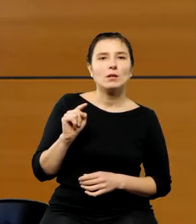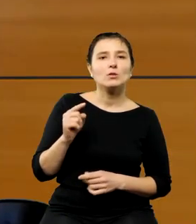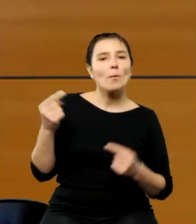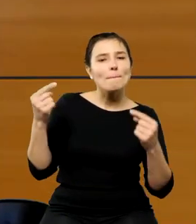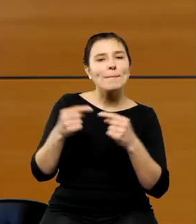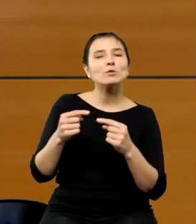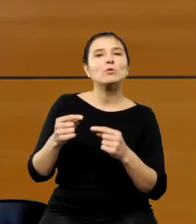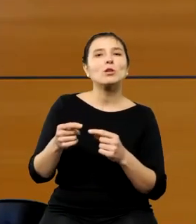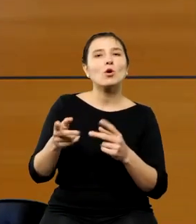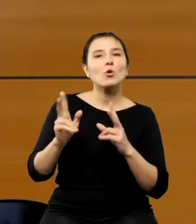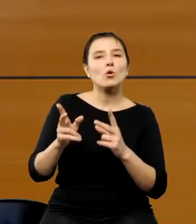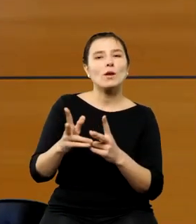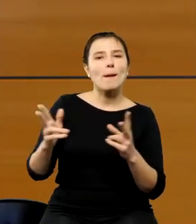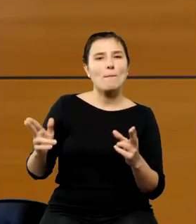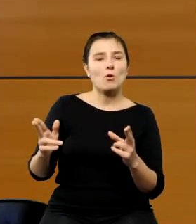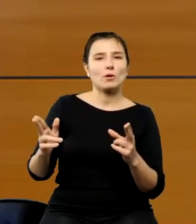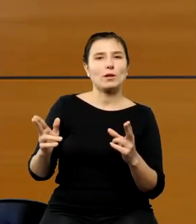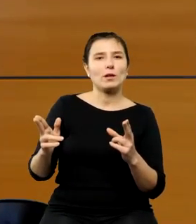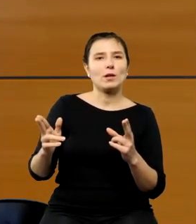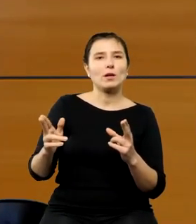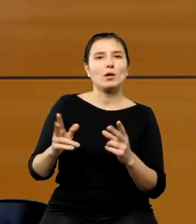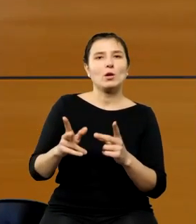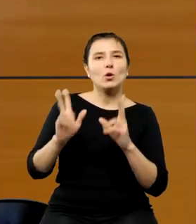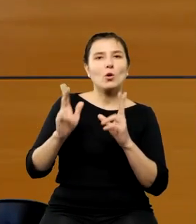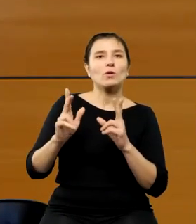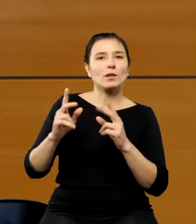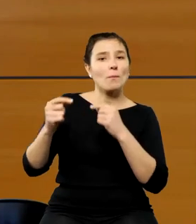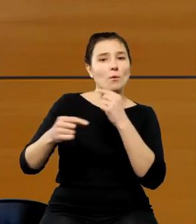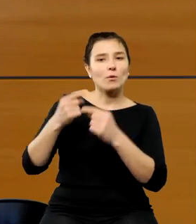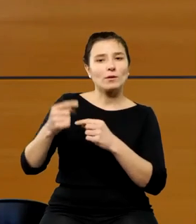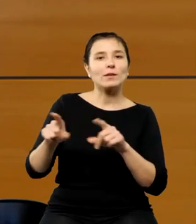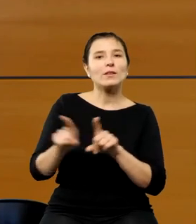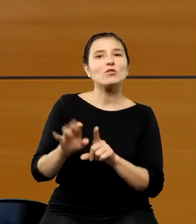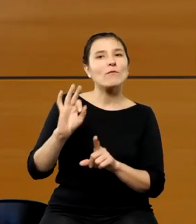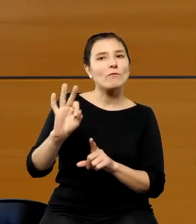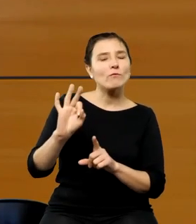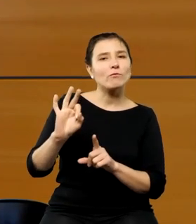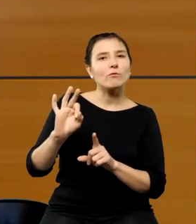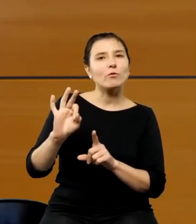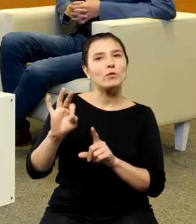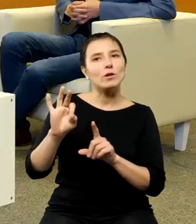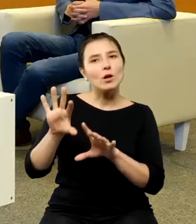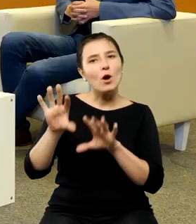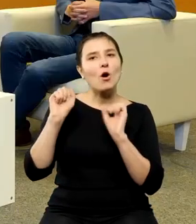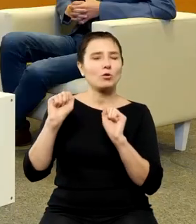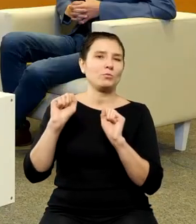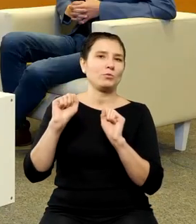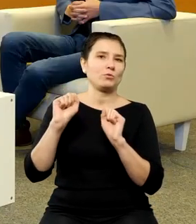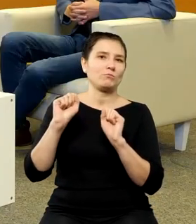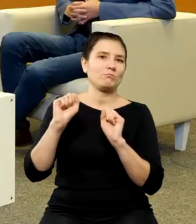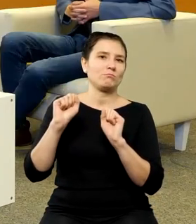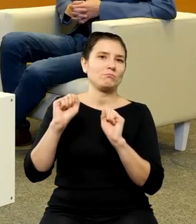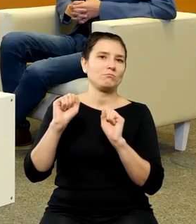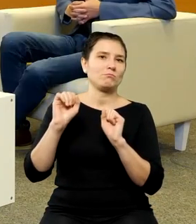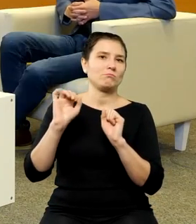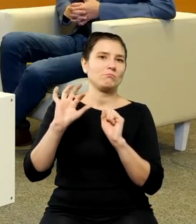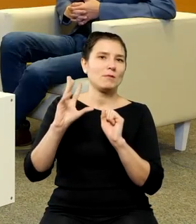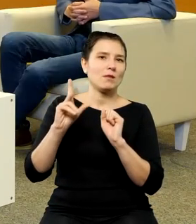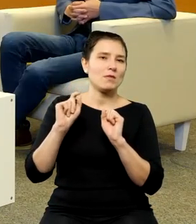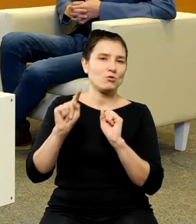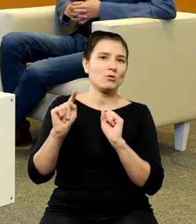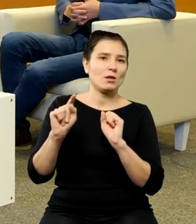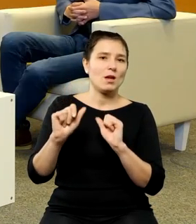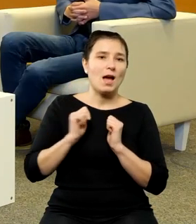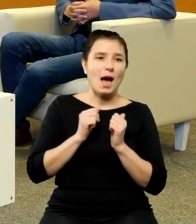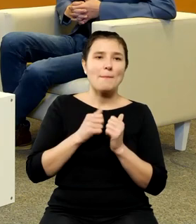danego pokolenia no i też jego estetyką żeby te pewne rzeczy testować tutaj prowadzący